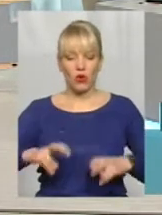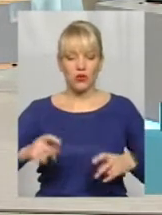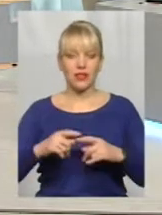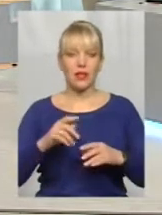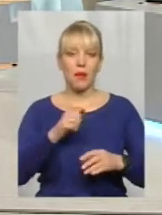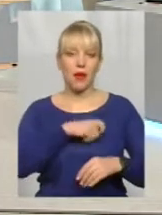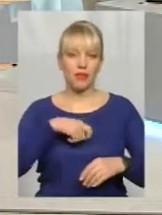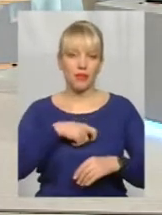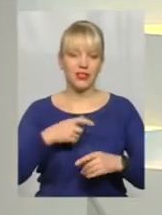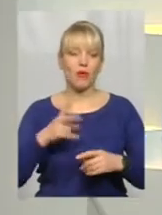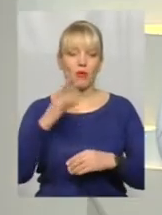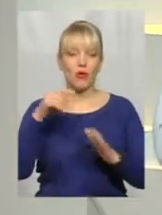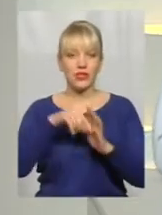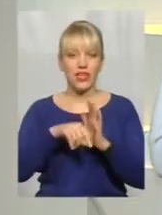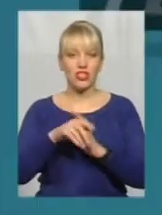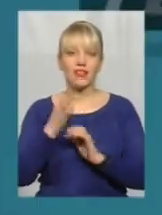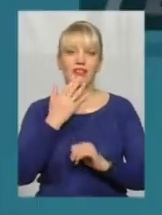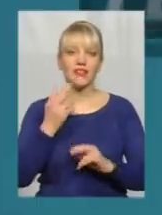значимості також наголосив президент.